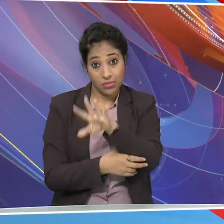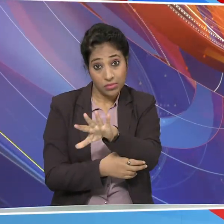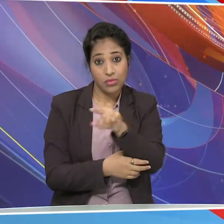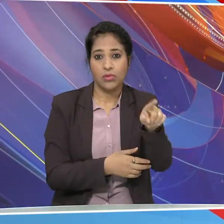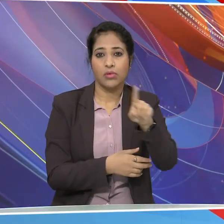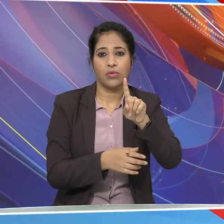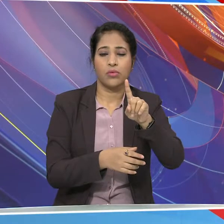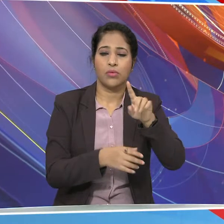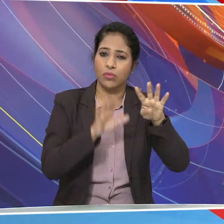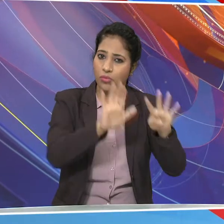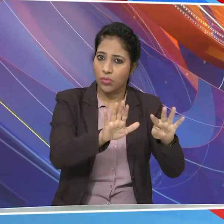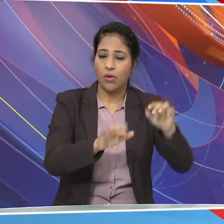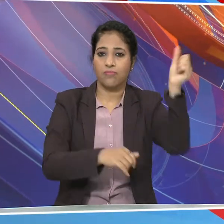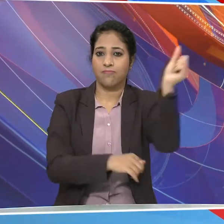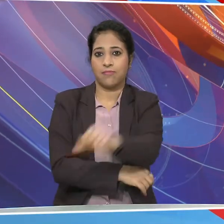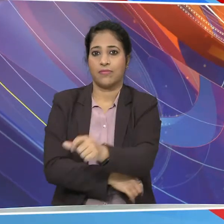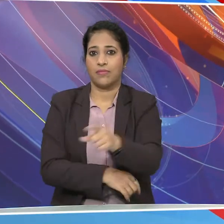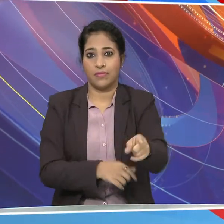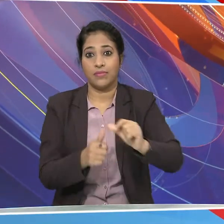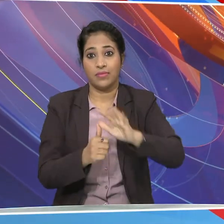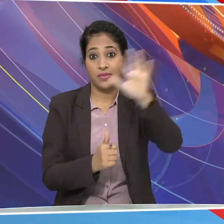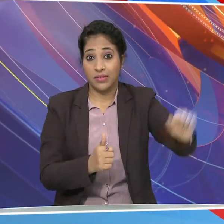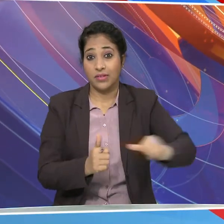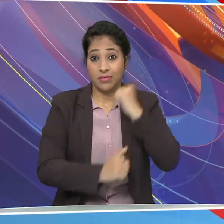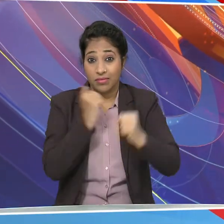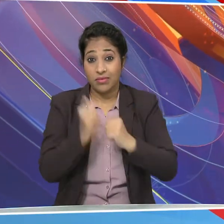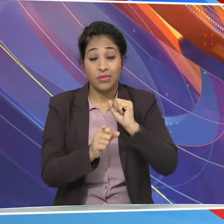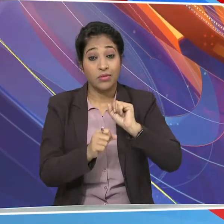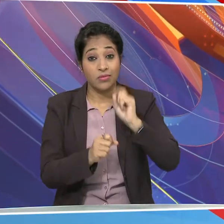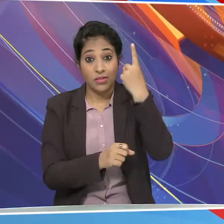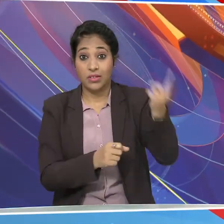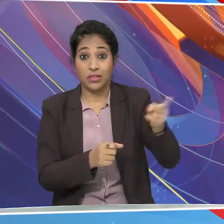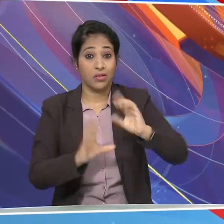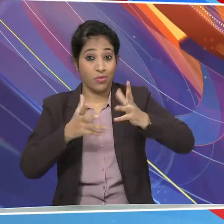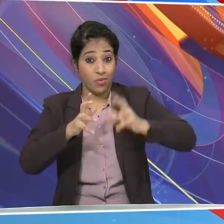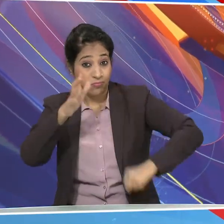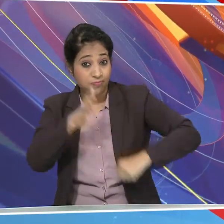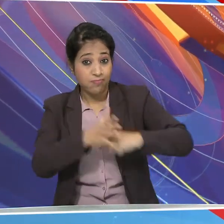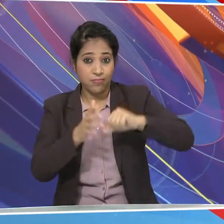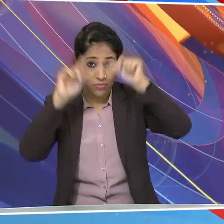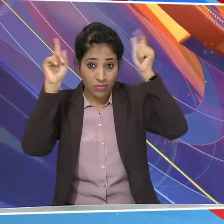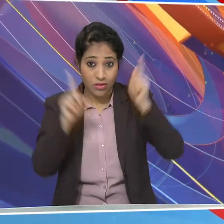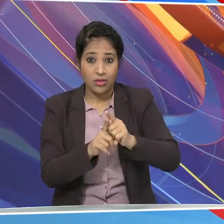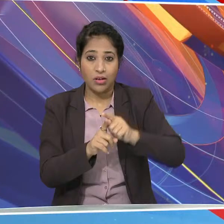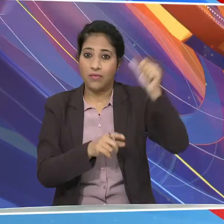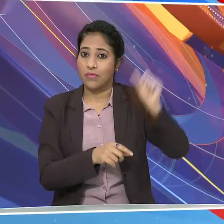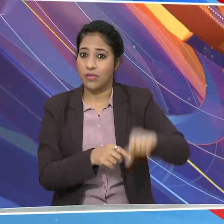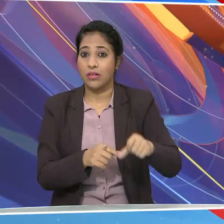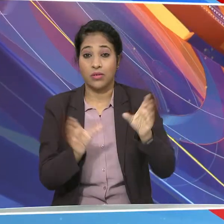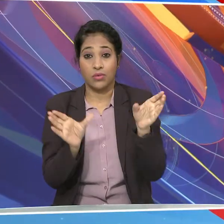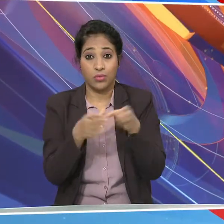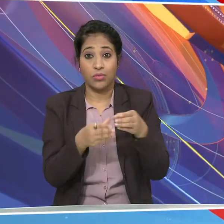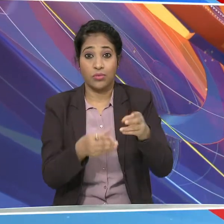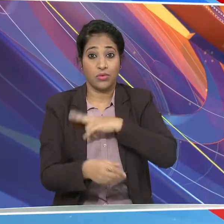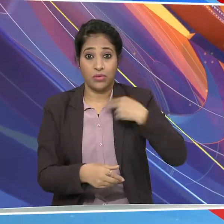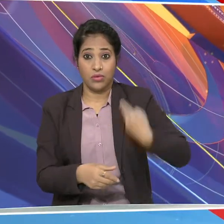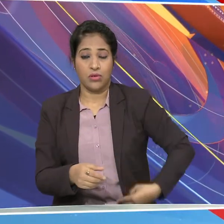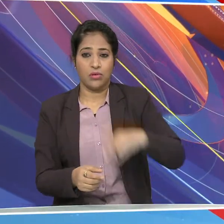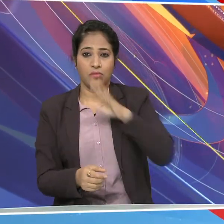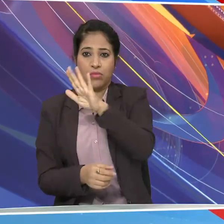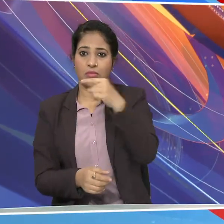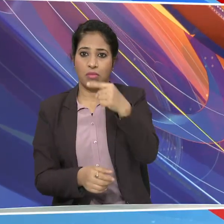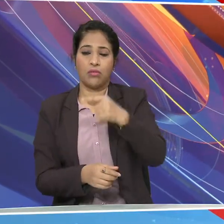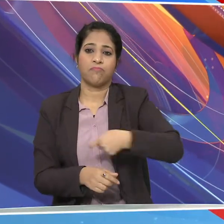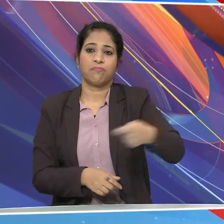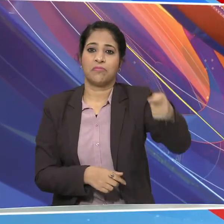एशाय खेलों में ही भारतिय फुटबॉल टीम को अपने पहले मुकाबले में हार का सामना करना पड़ा ग्रूप A में भारतिय टीम को चीन ने पांच एक सहरा